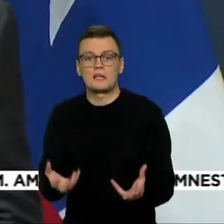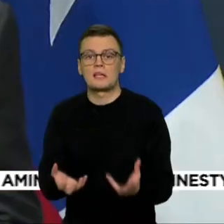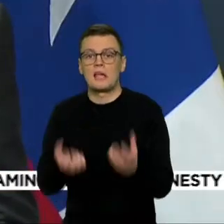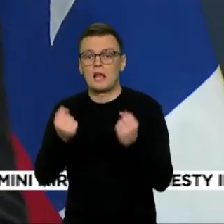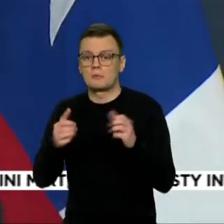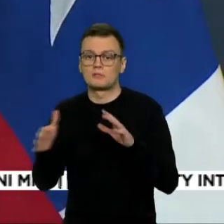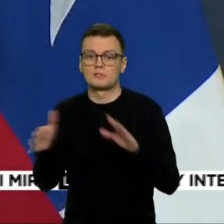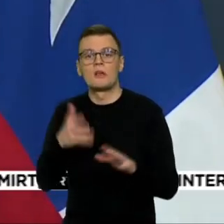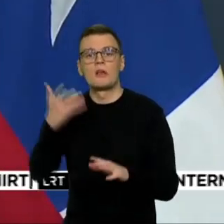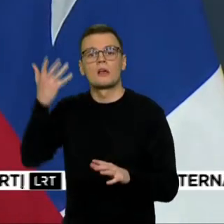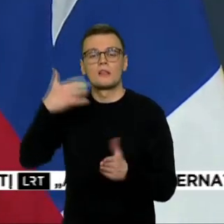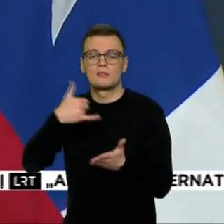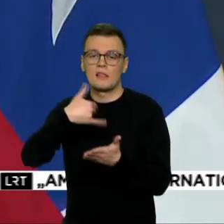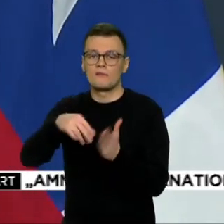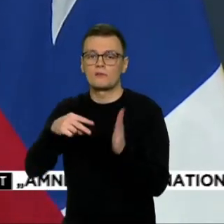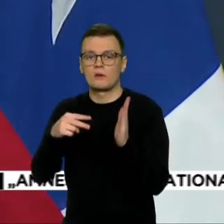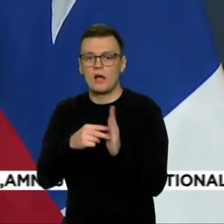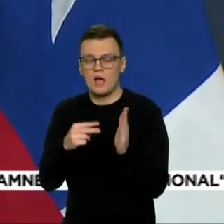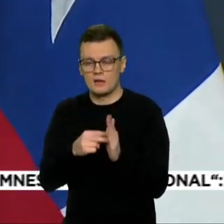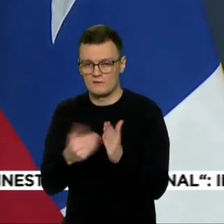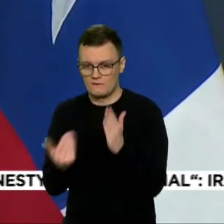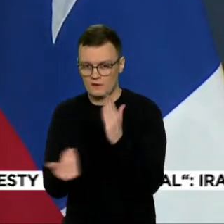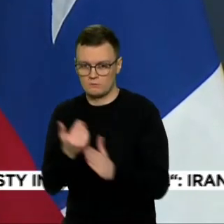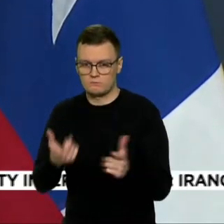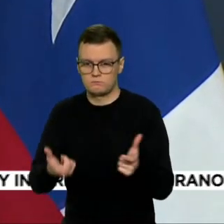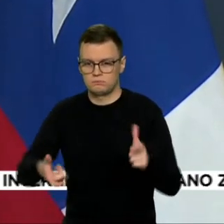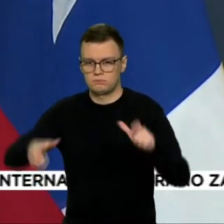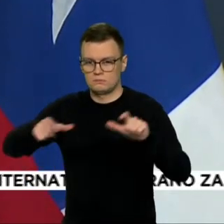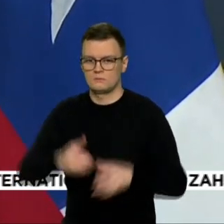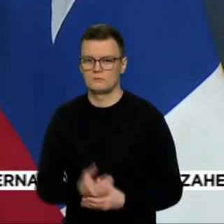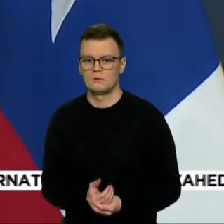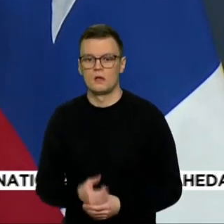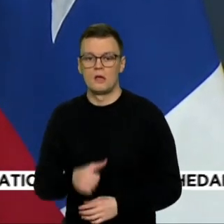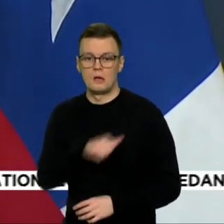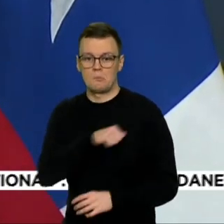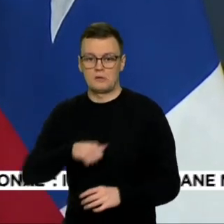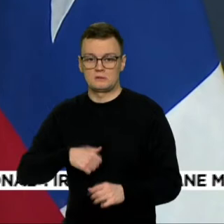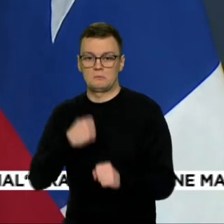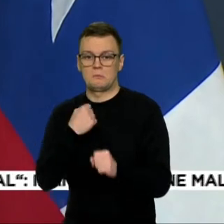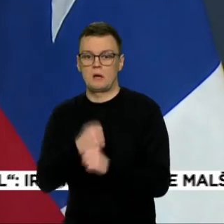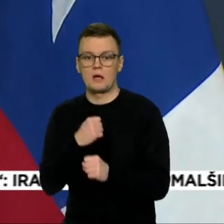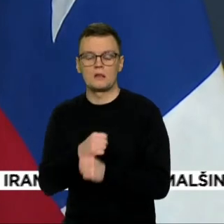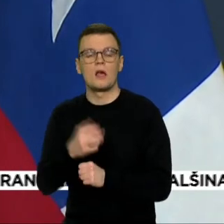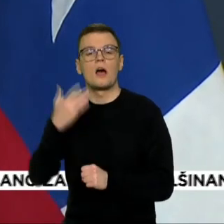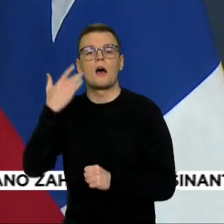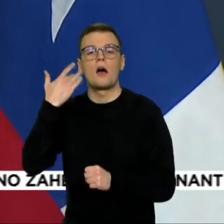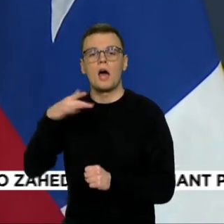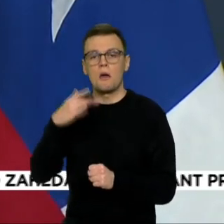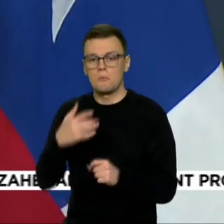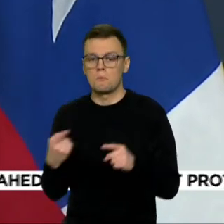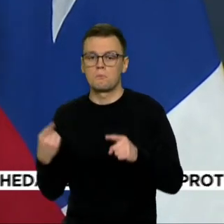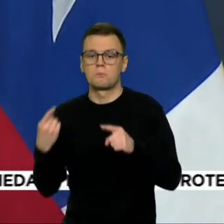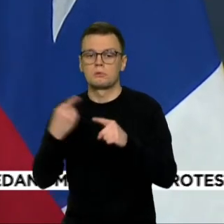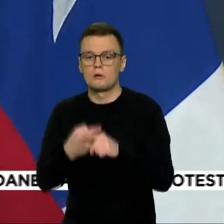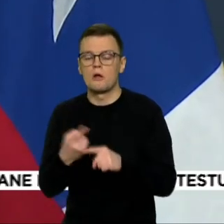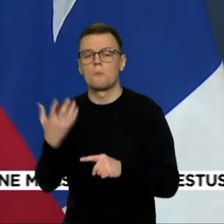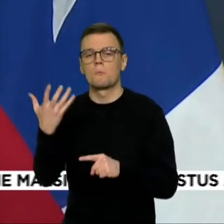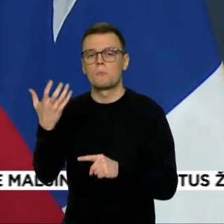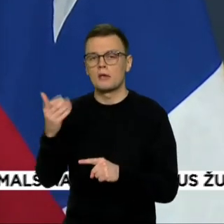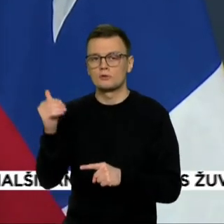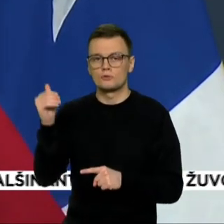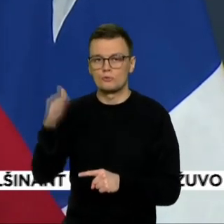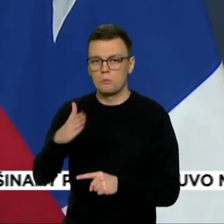kylant. Mes padarėme savo darbą. Junktinių valstijų naftos gavyba padidėjo daugiau nei 500 tūkstančių barelių per dieną.